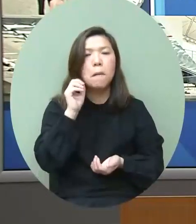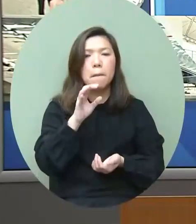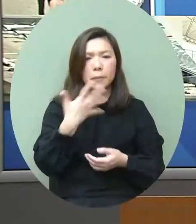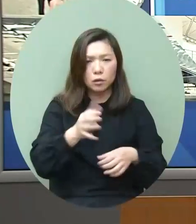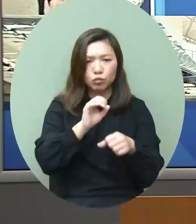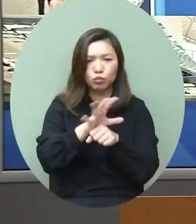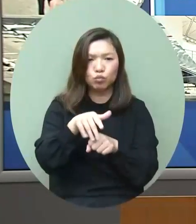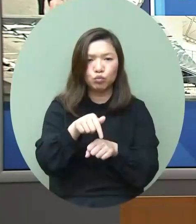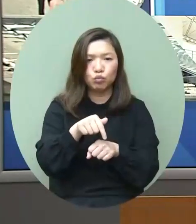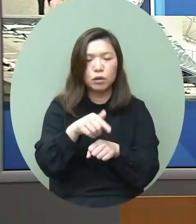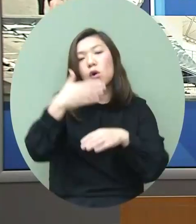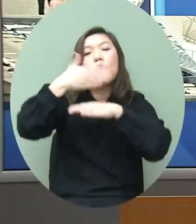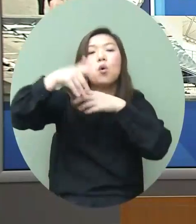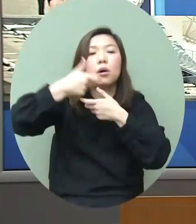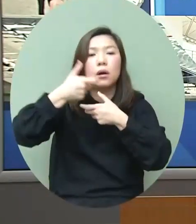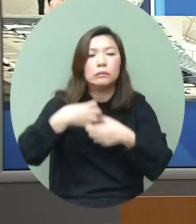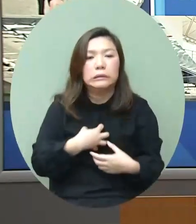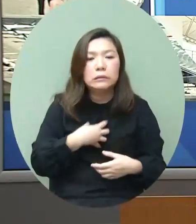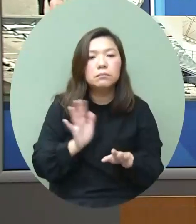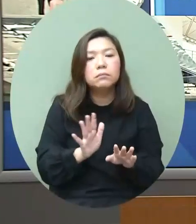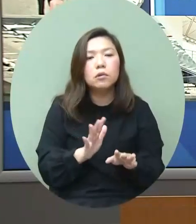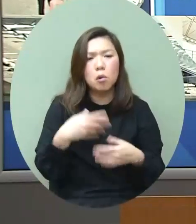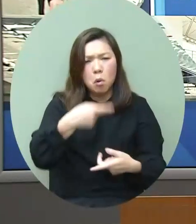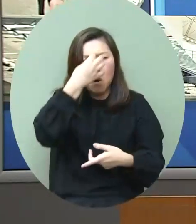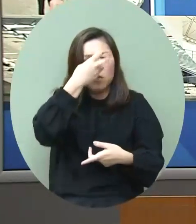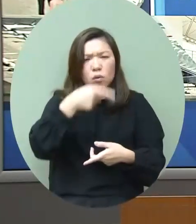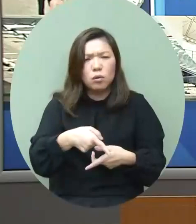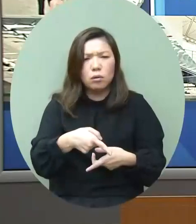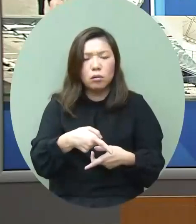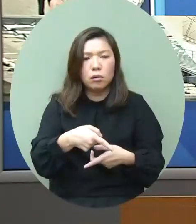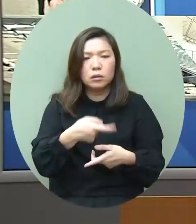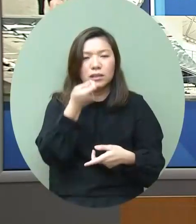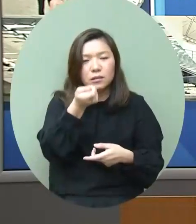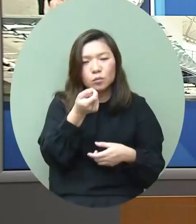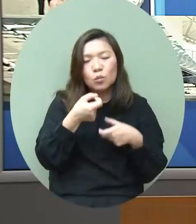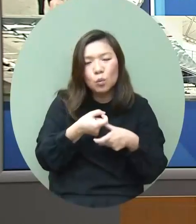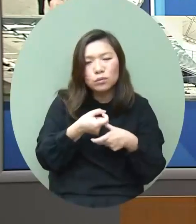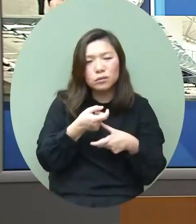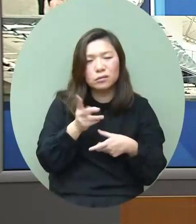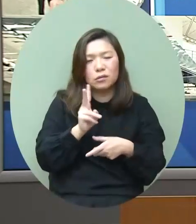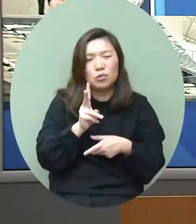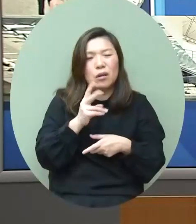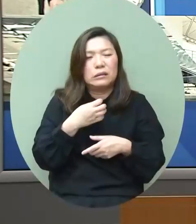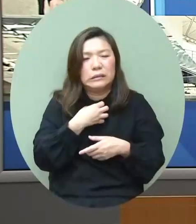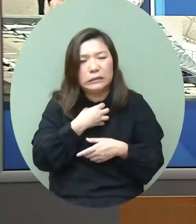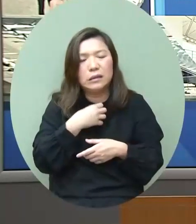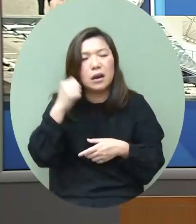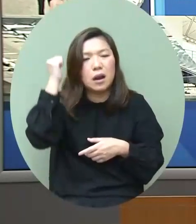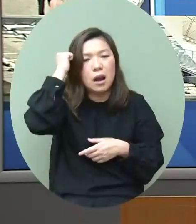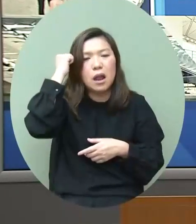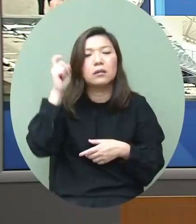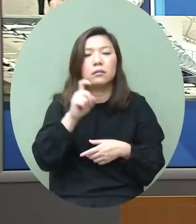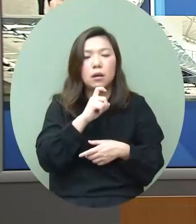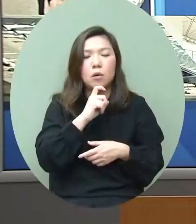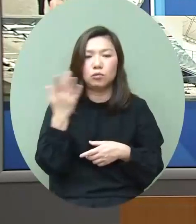之下不止外商是照類其實本地的小商戶都在小商戶當中近日